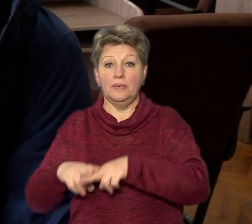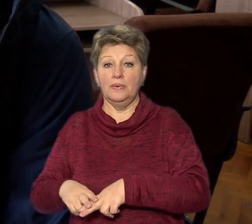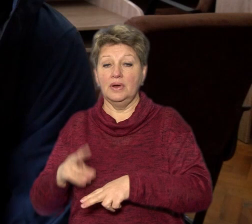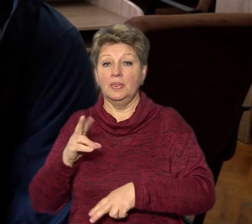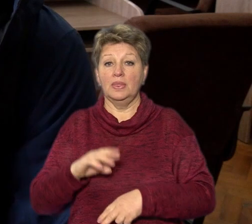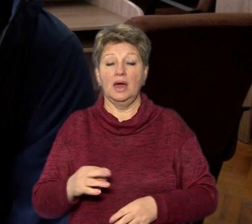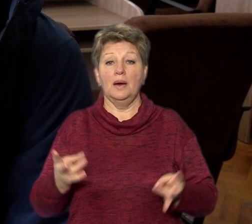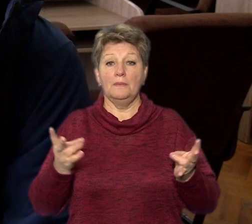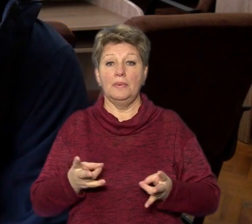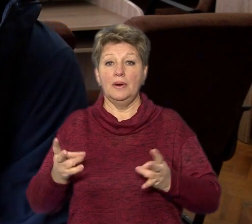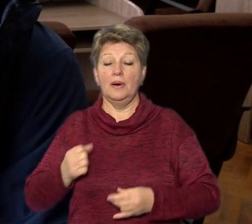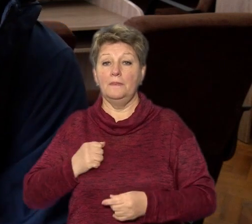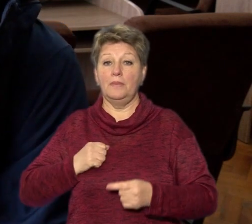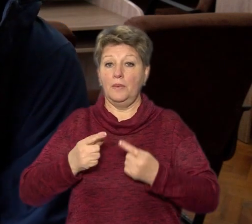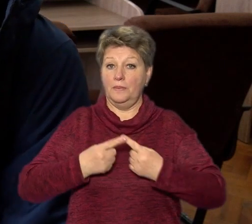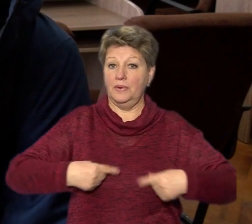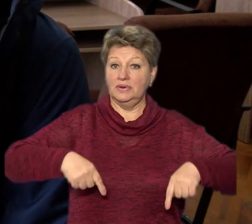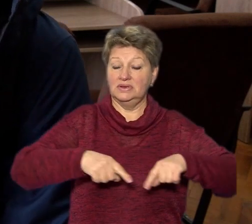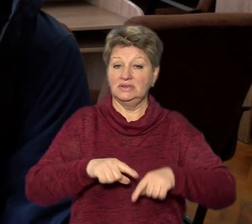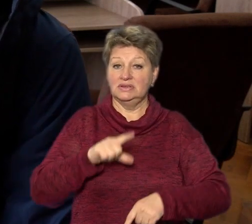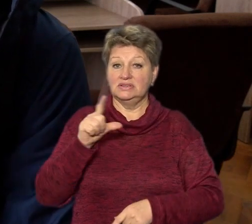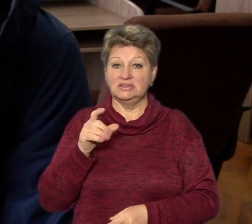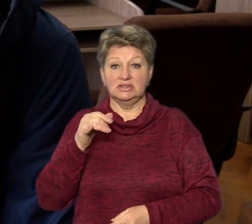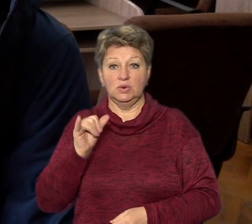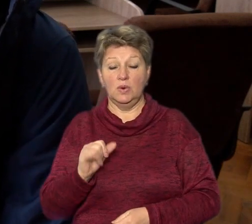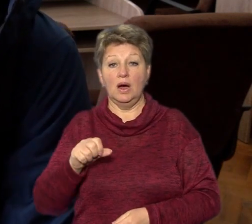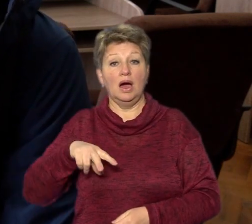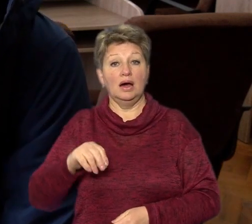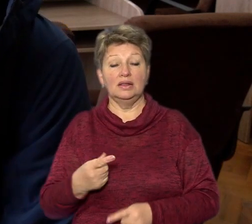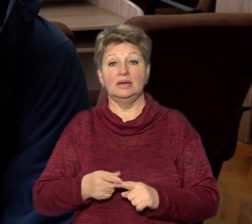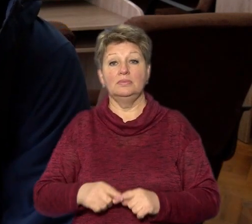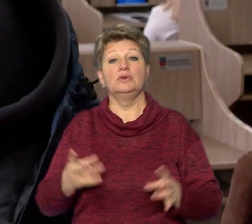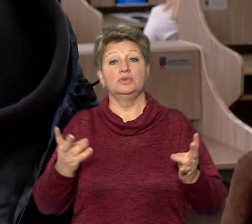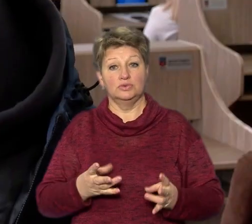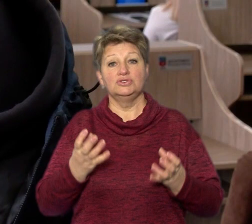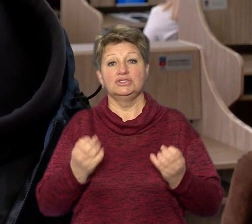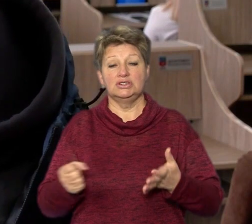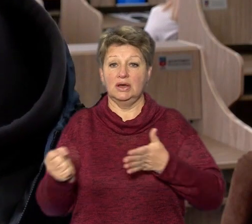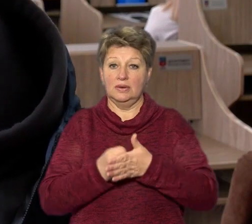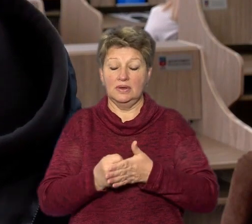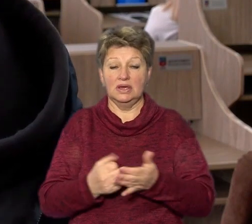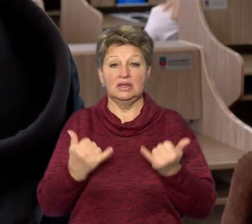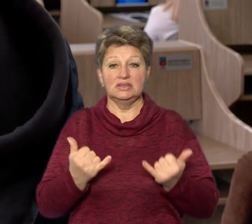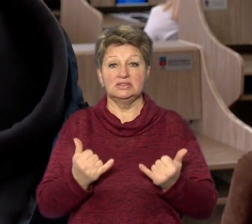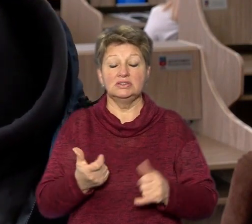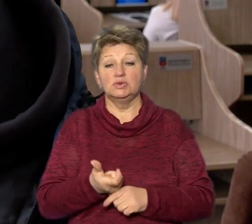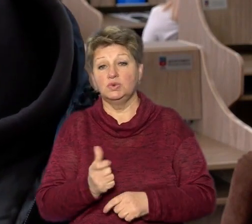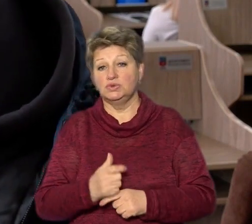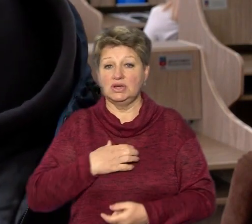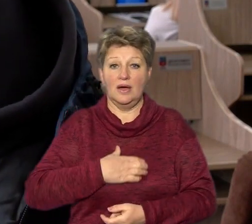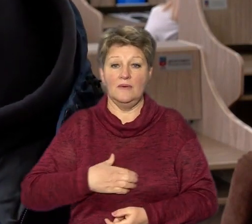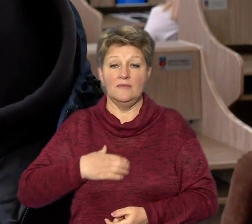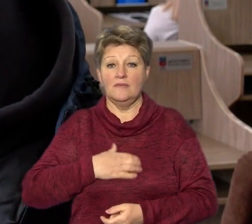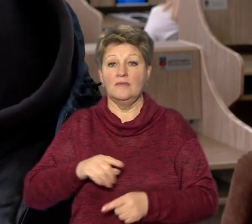потреби бойових підрозділів Збройних сил України. Але за це доведеться ще поборотися. Зараз дуже важливо переходити до